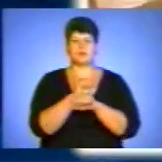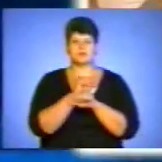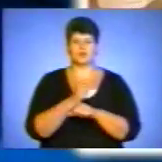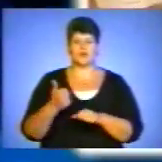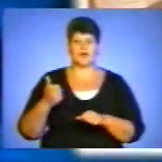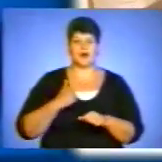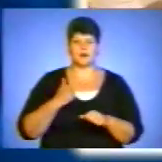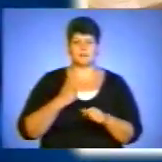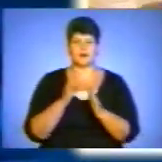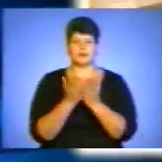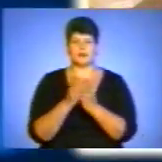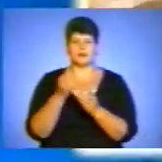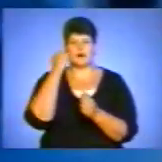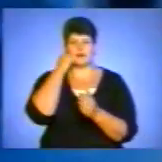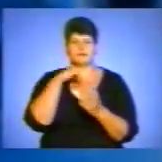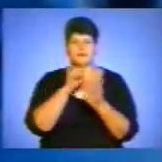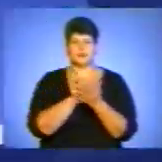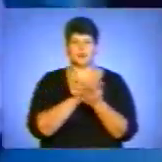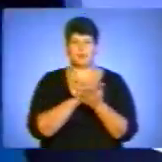архівних документів ОУН-УПА.